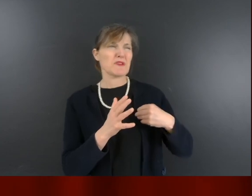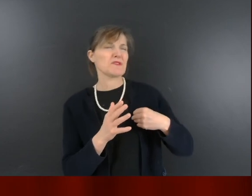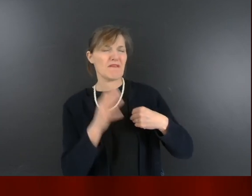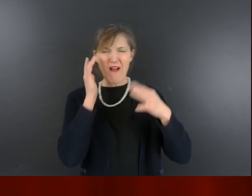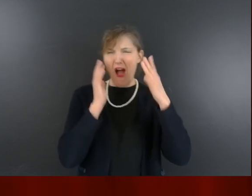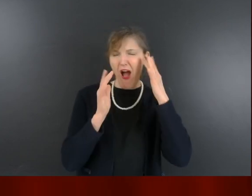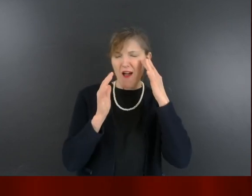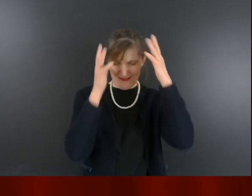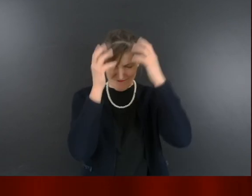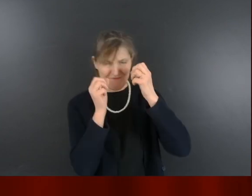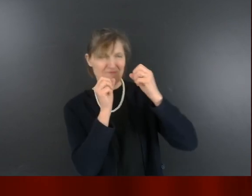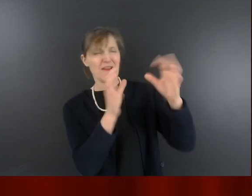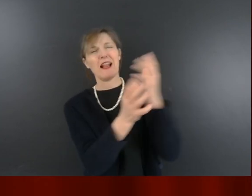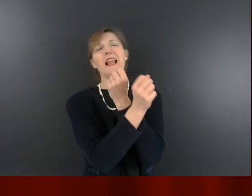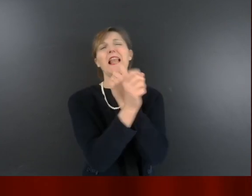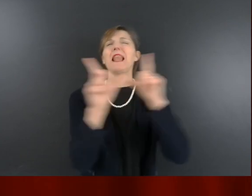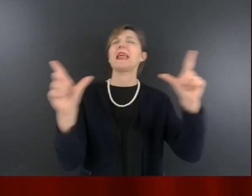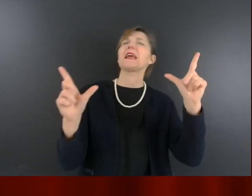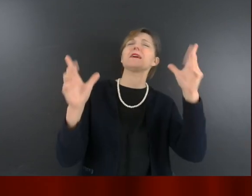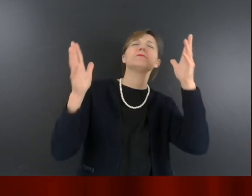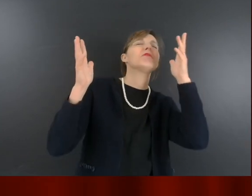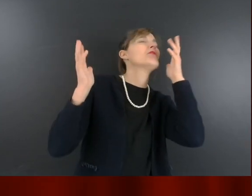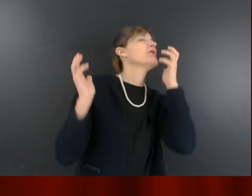cède.